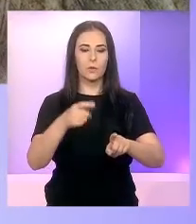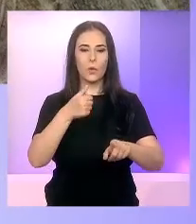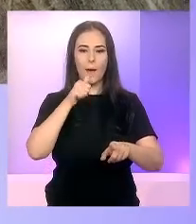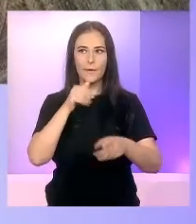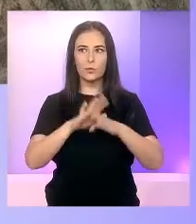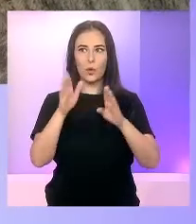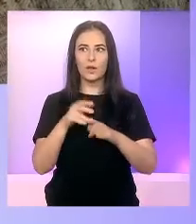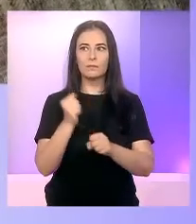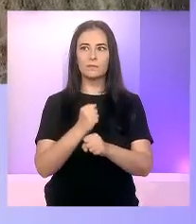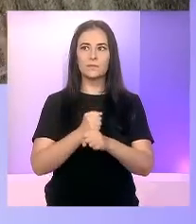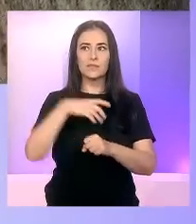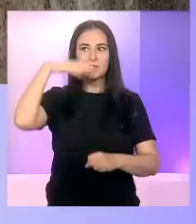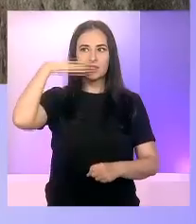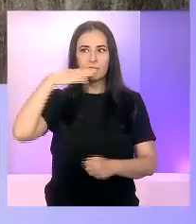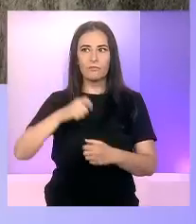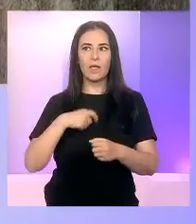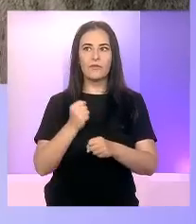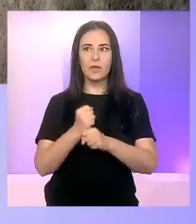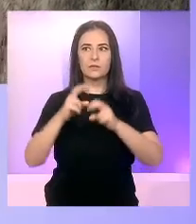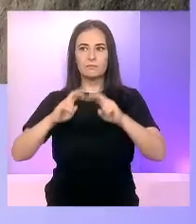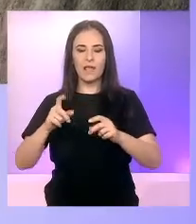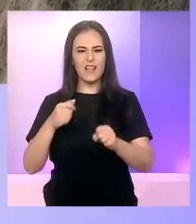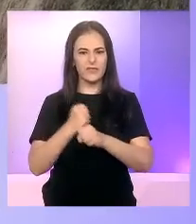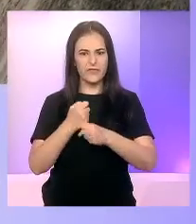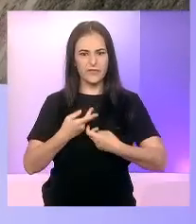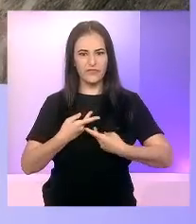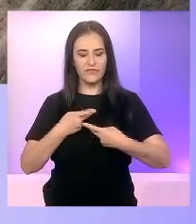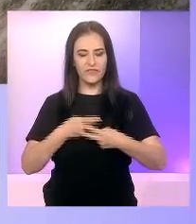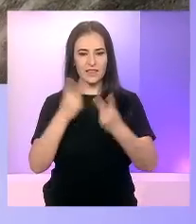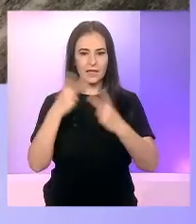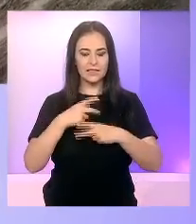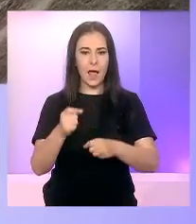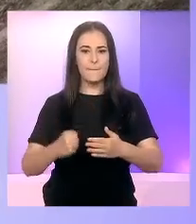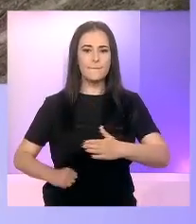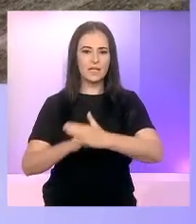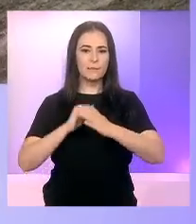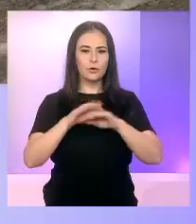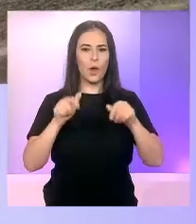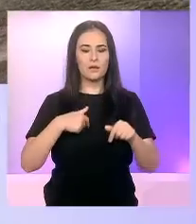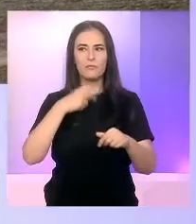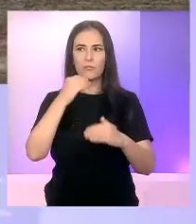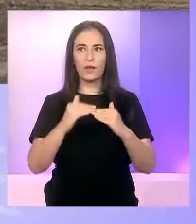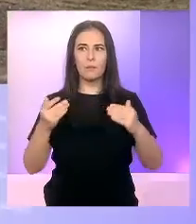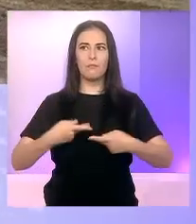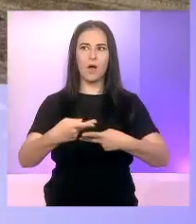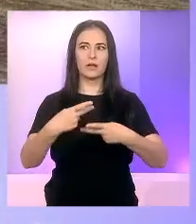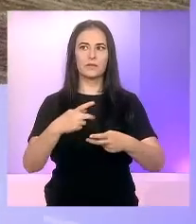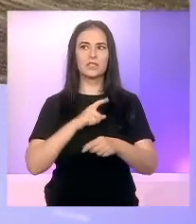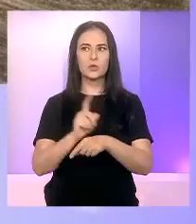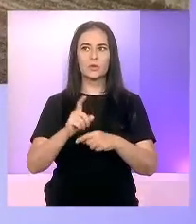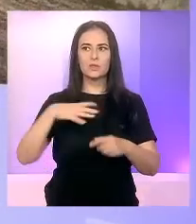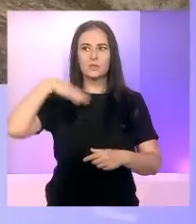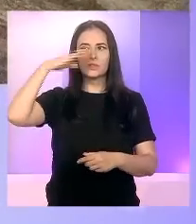moment. Toată lumea, pe toate porțiile, nervii sunt întrinși la maxim și lucrurile nu sunt deloc bune în acest moment. Mai vedem sistemul